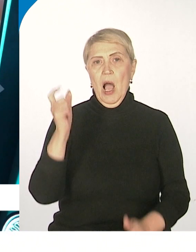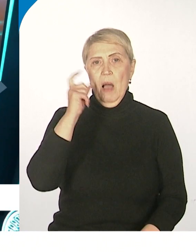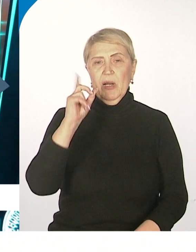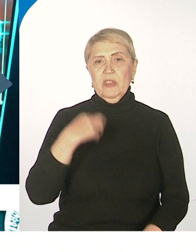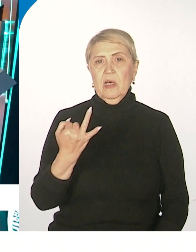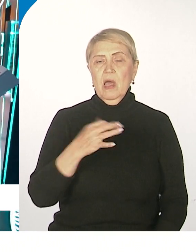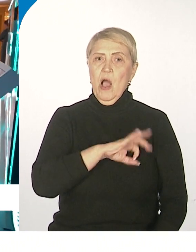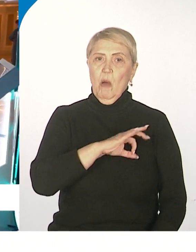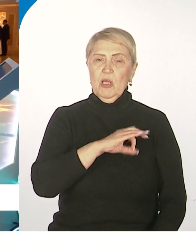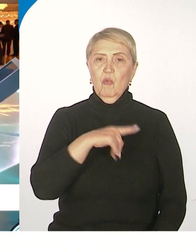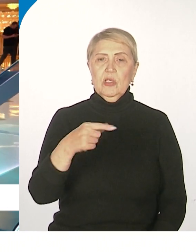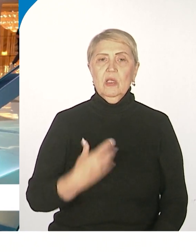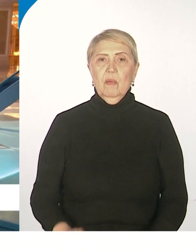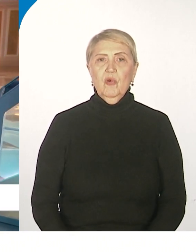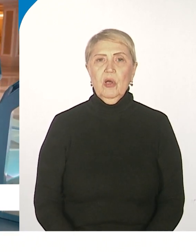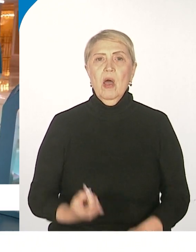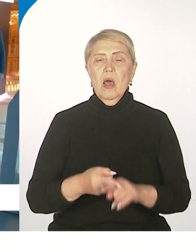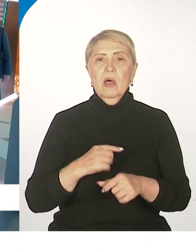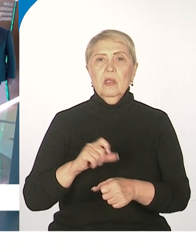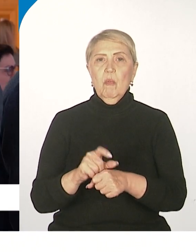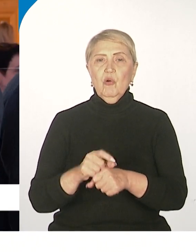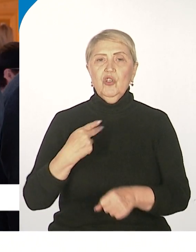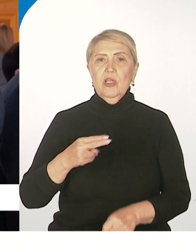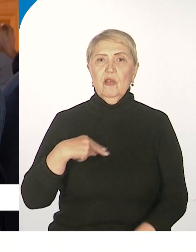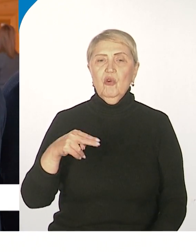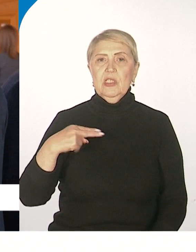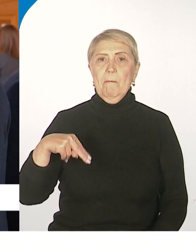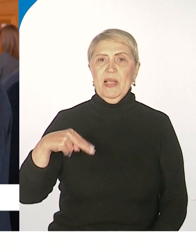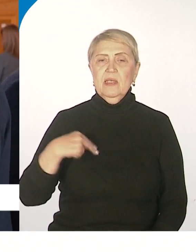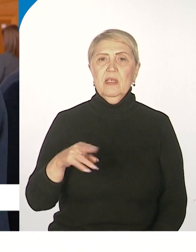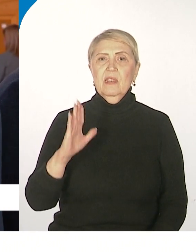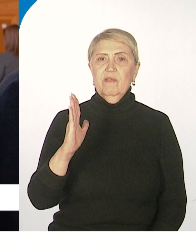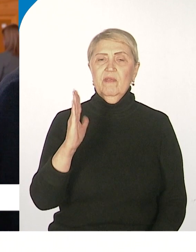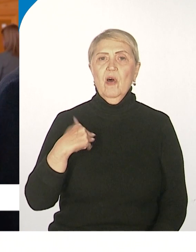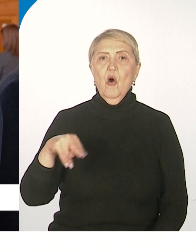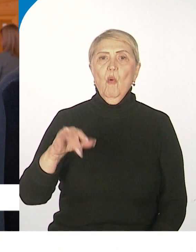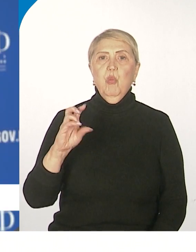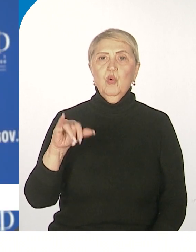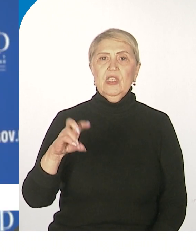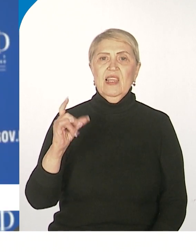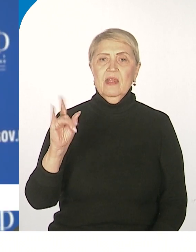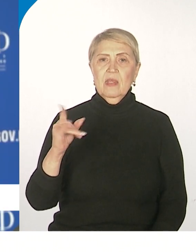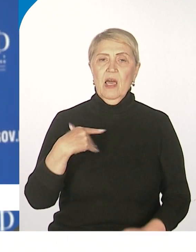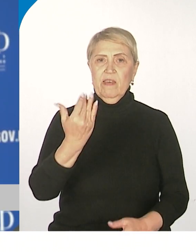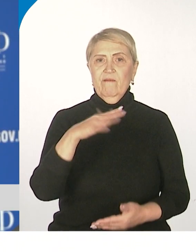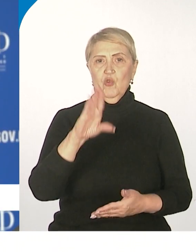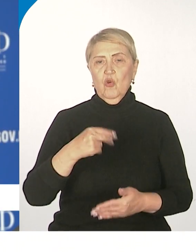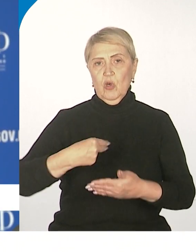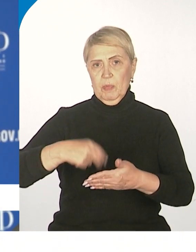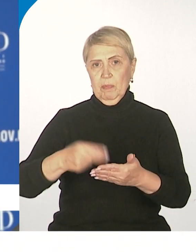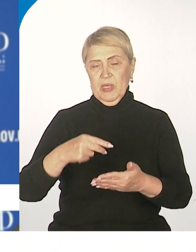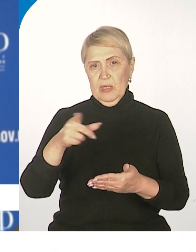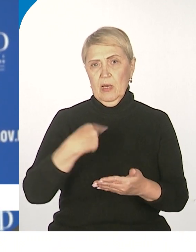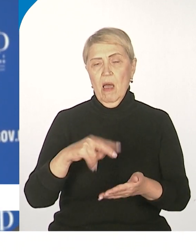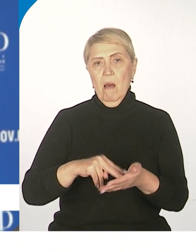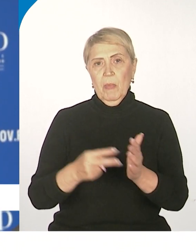Комсомольска на Амуре. Это поручение президента России Владимира Владимировича Путина, а не подписаны все поручения по мастер